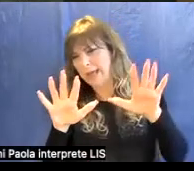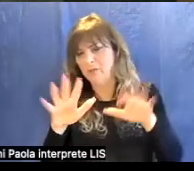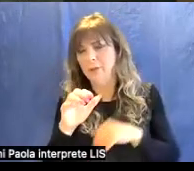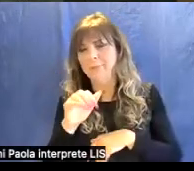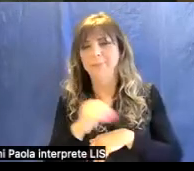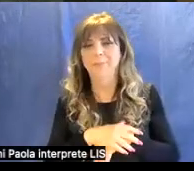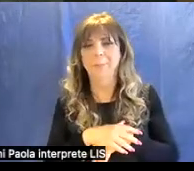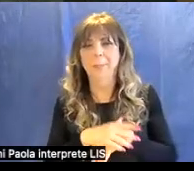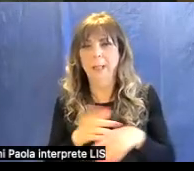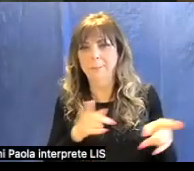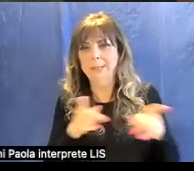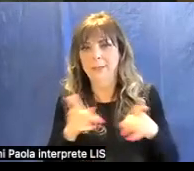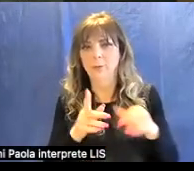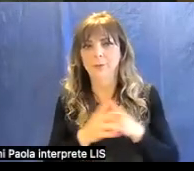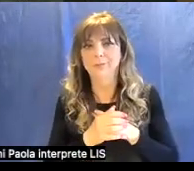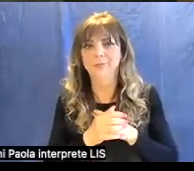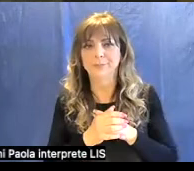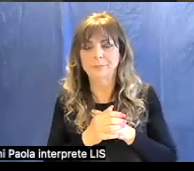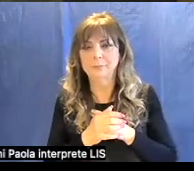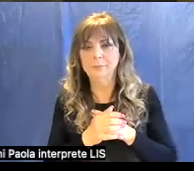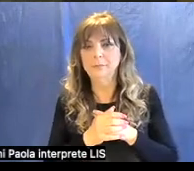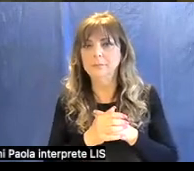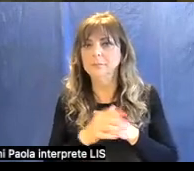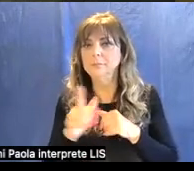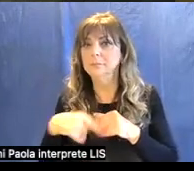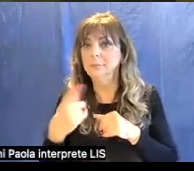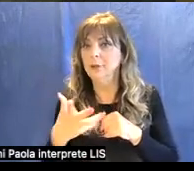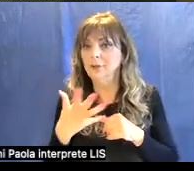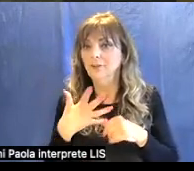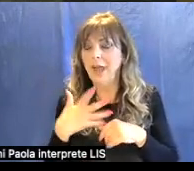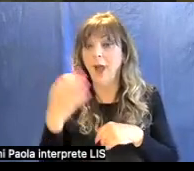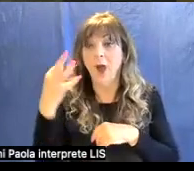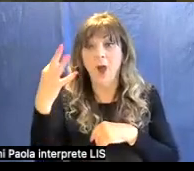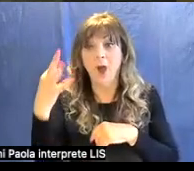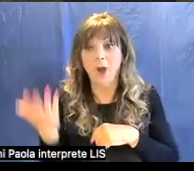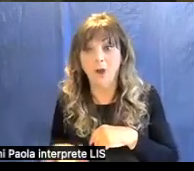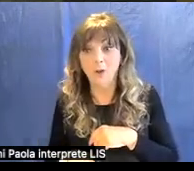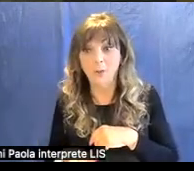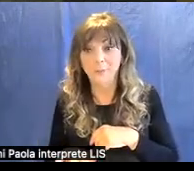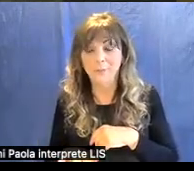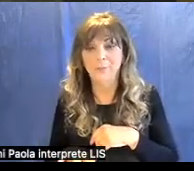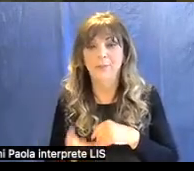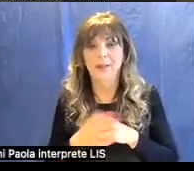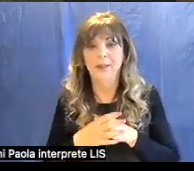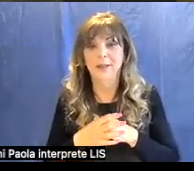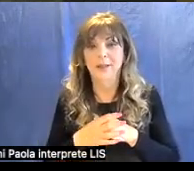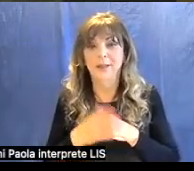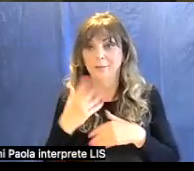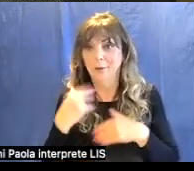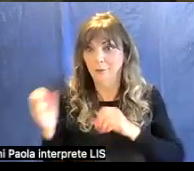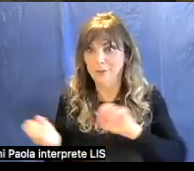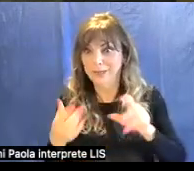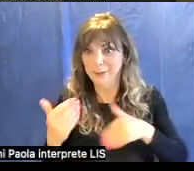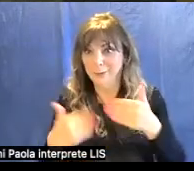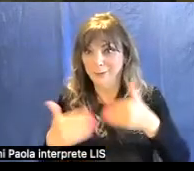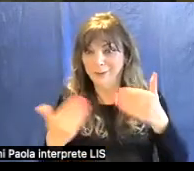allora ecco poi c'è l'oro c'è il capitolo dell'oro cerco di andare forse più veloce